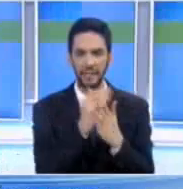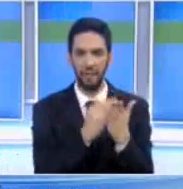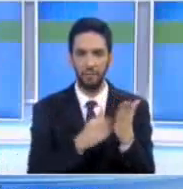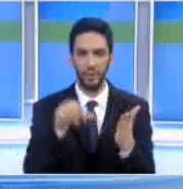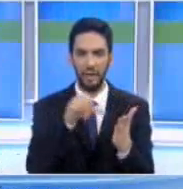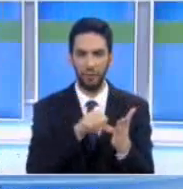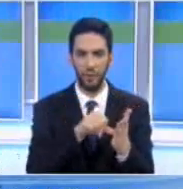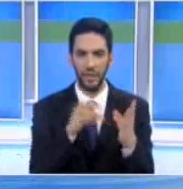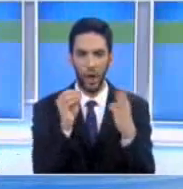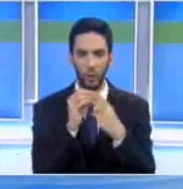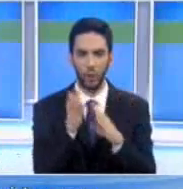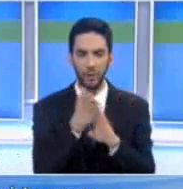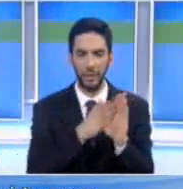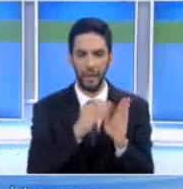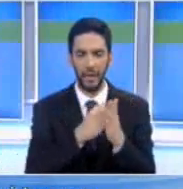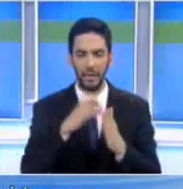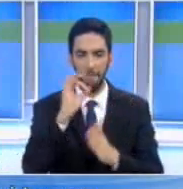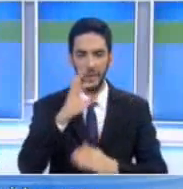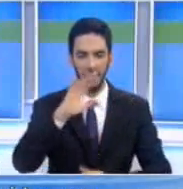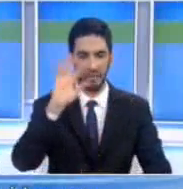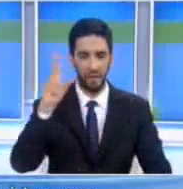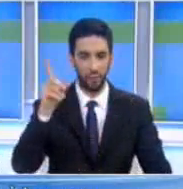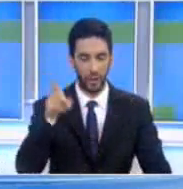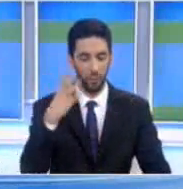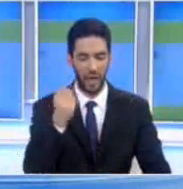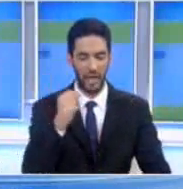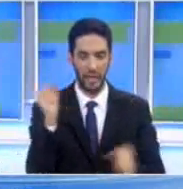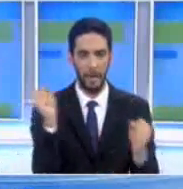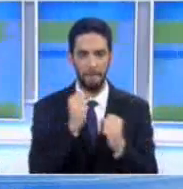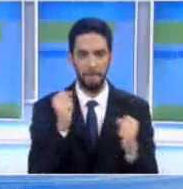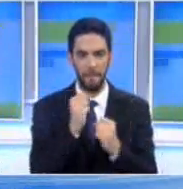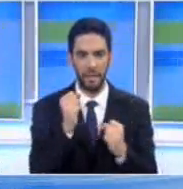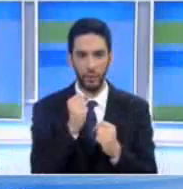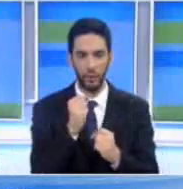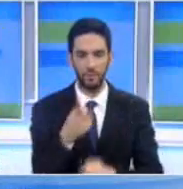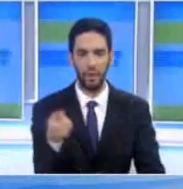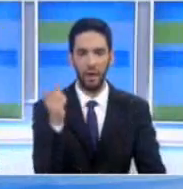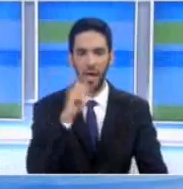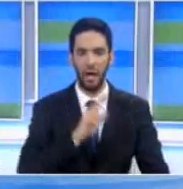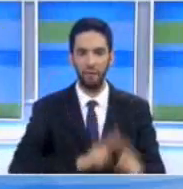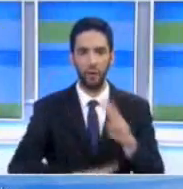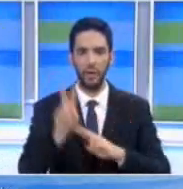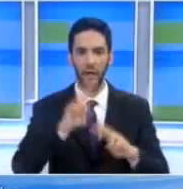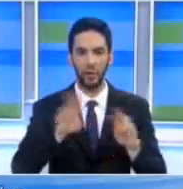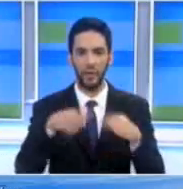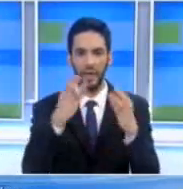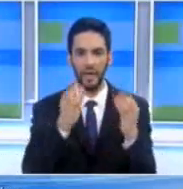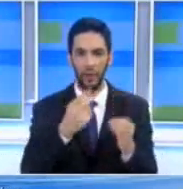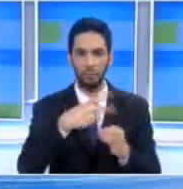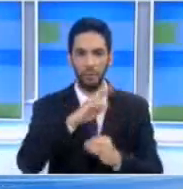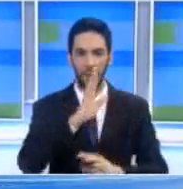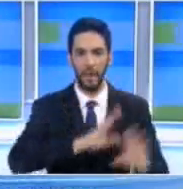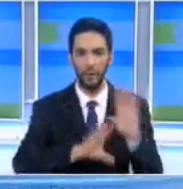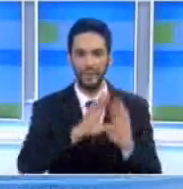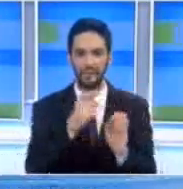Υπότιτλοι AUTHORWAVE στο εσωτερικό στους 8 στα παράλια και στο 0 στα ορεινά όπου αναμένεται να σχηματιστεί παγετός. Αύριο καιρός είναι κύριος